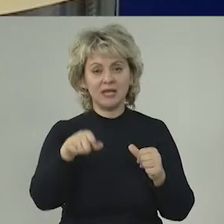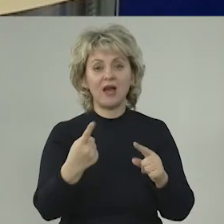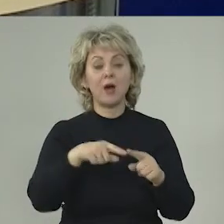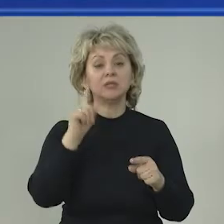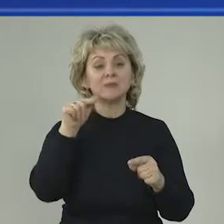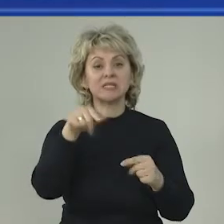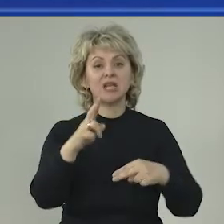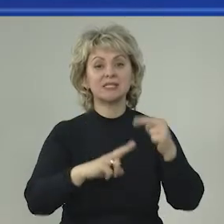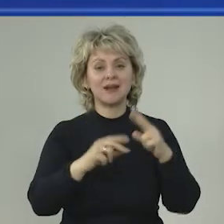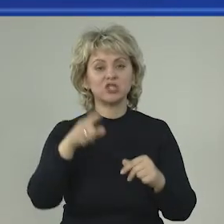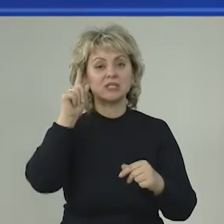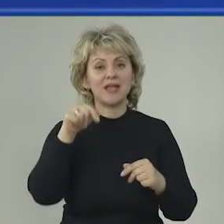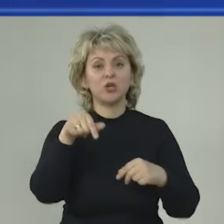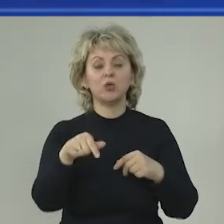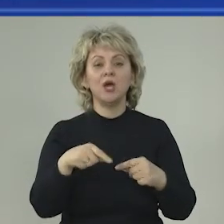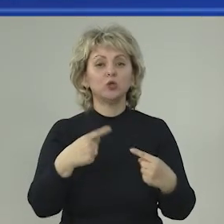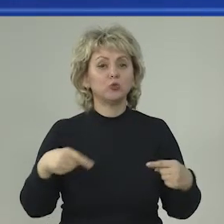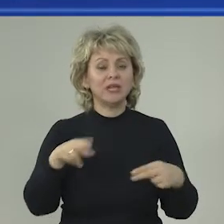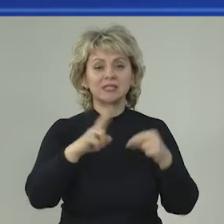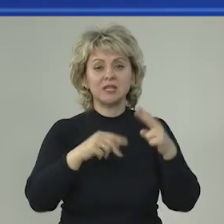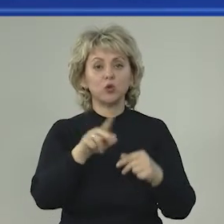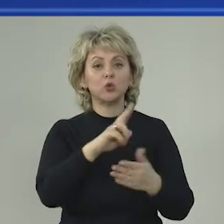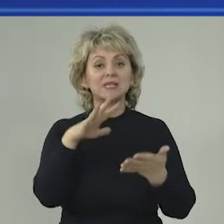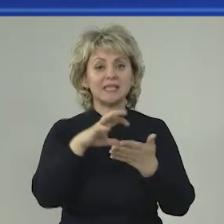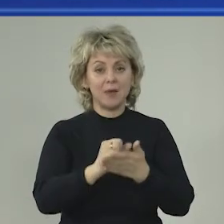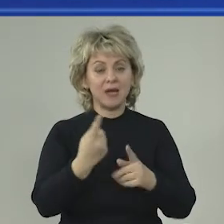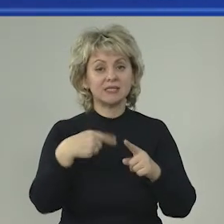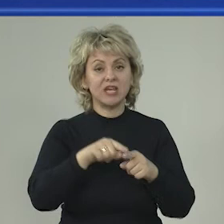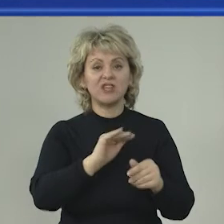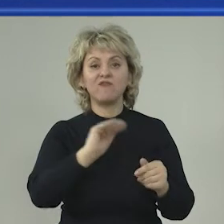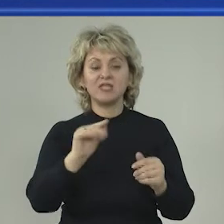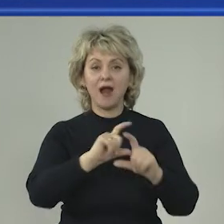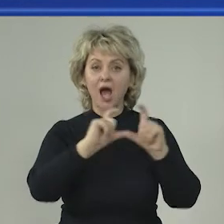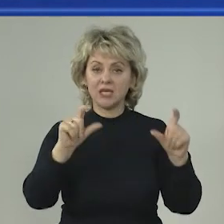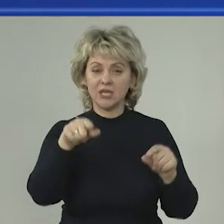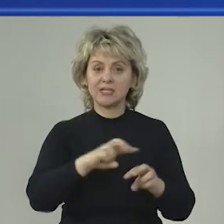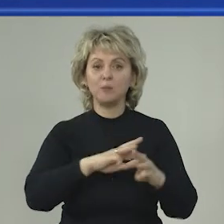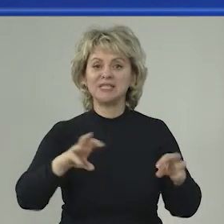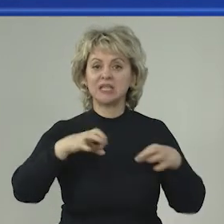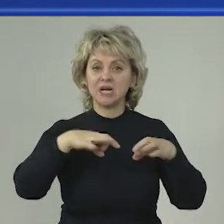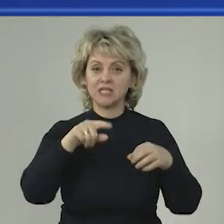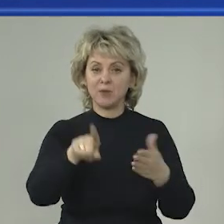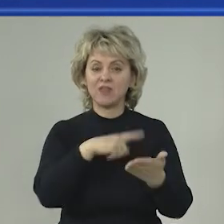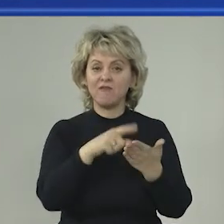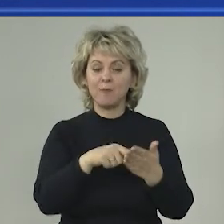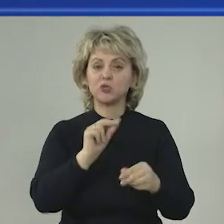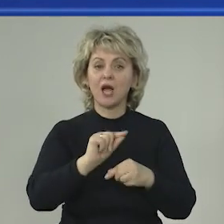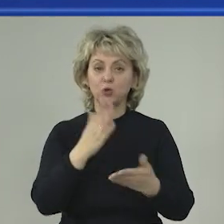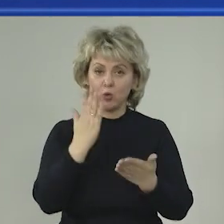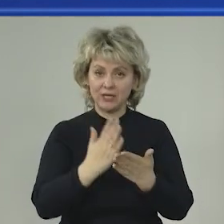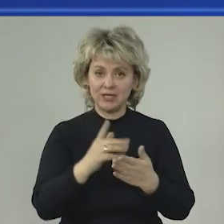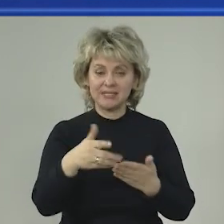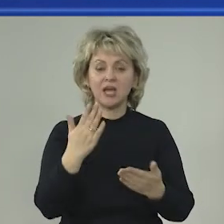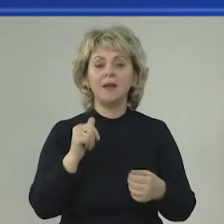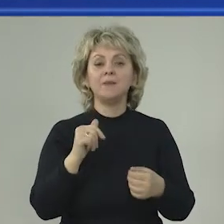И об этом знают и строители, и знают подрядчики, и знают те, кто этим занимается. И федеральное агентство, министерство транспорта вопрос на контроле